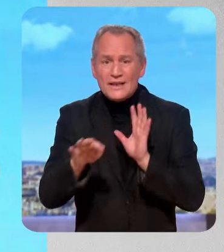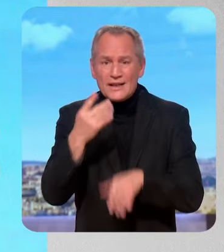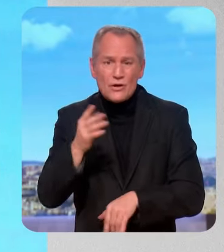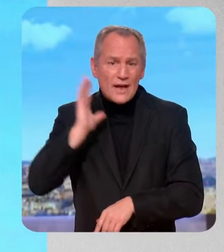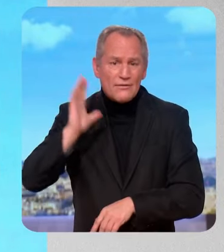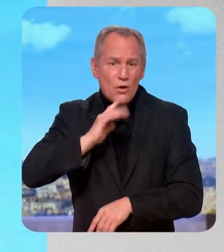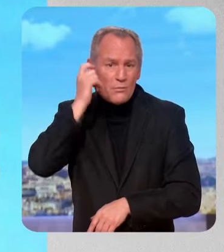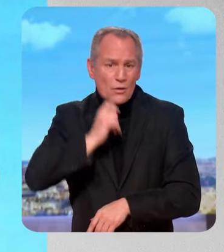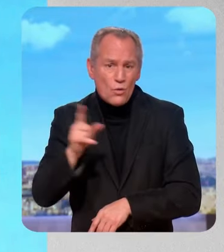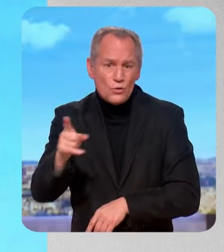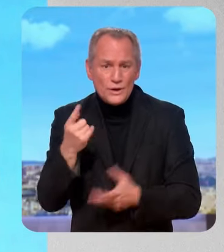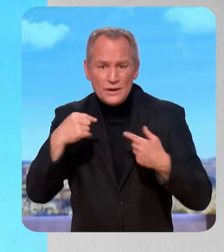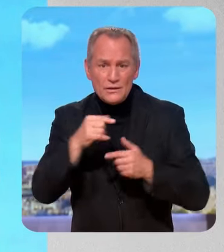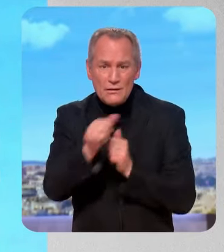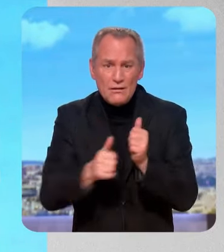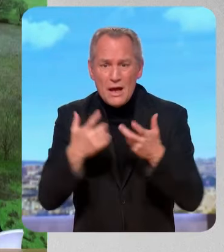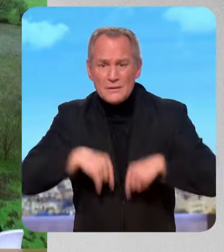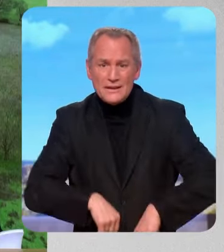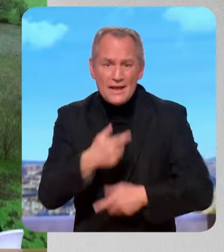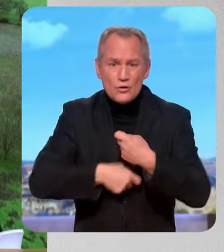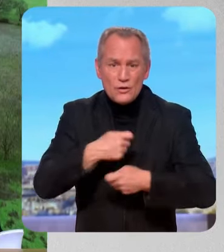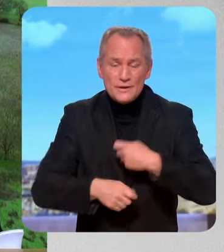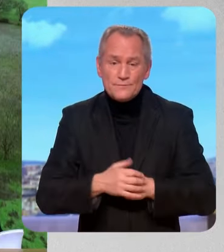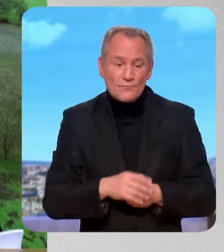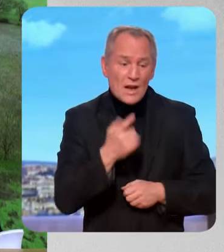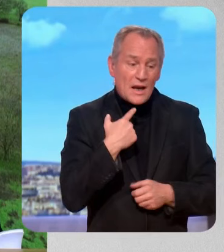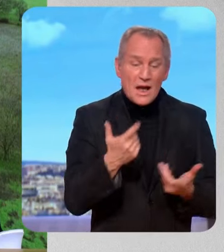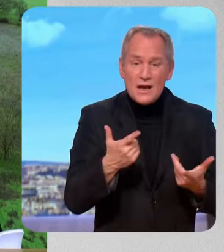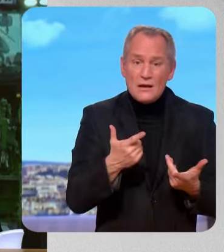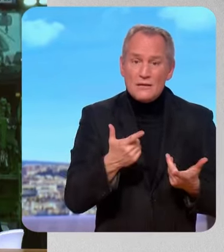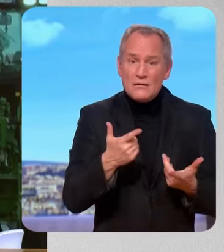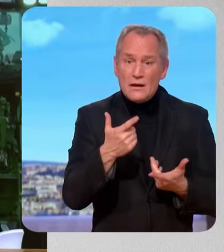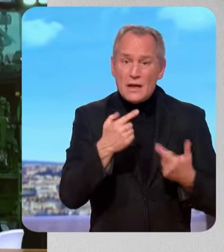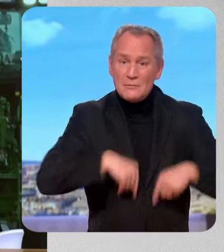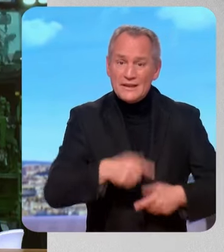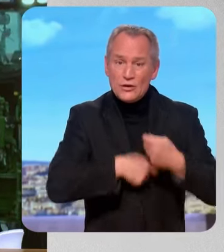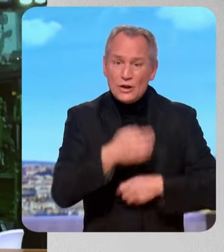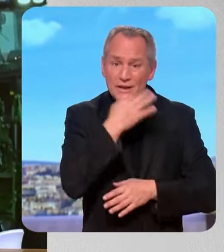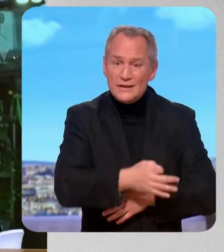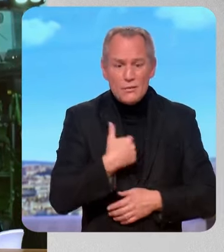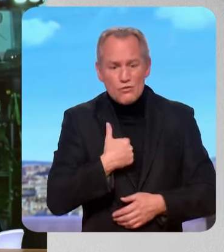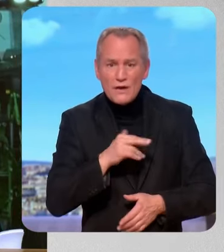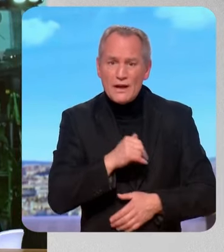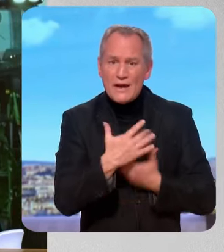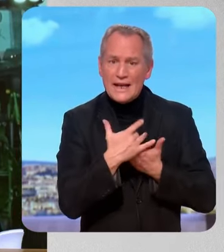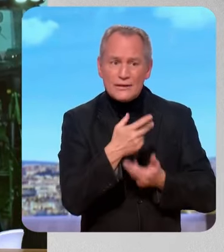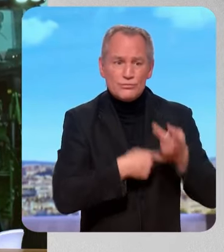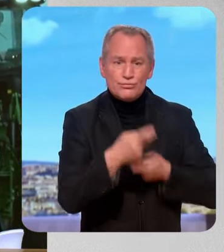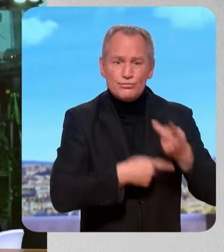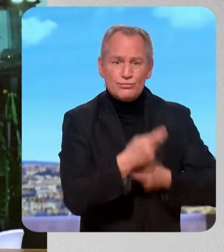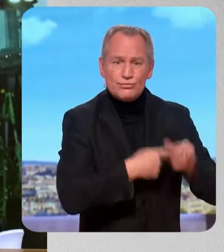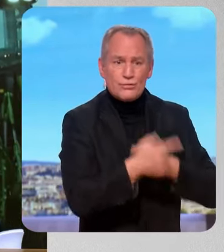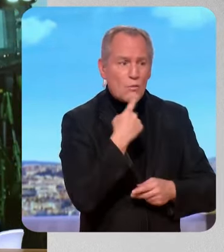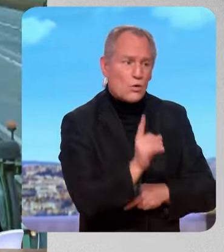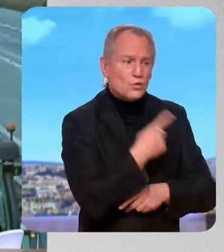Bruno Le Maire dit « Je vais écrire pour qu'il respecte la loi ». Enfin, de qui se moque-t-on ? Ça veut dire que sur son bureau, il a un